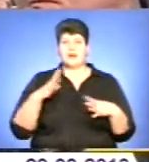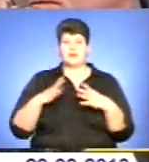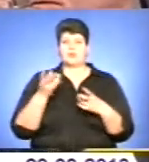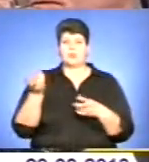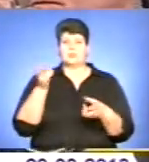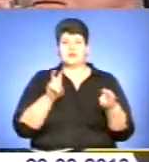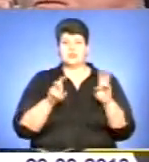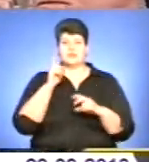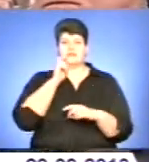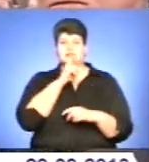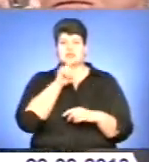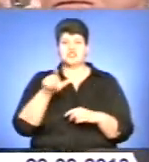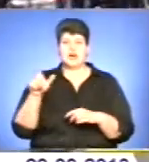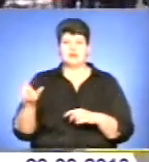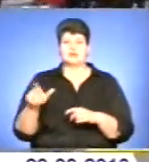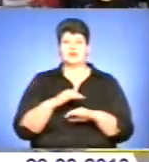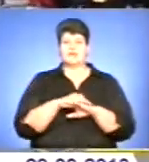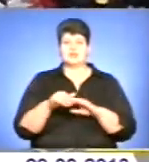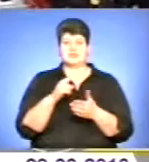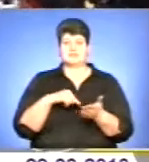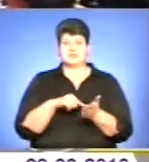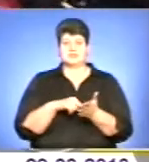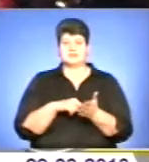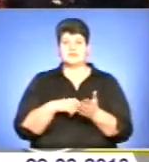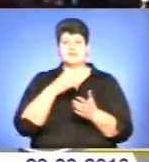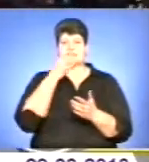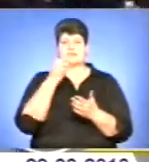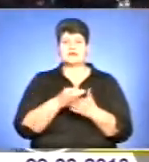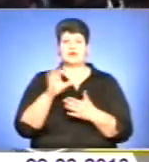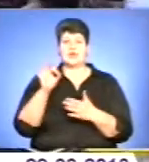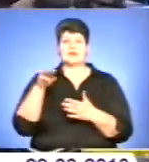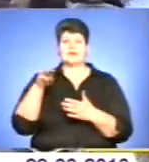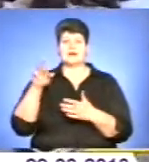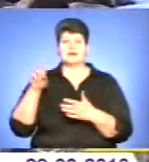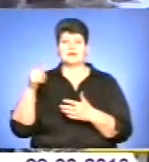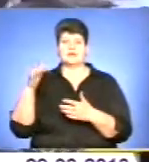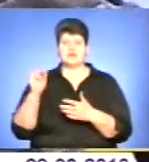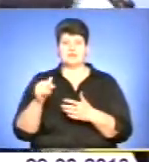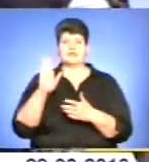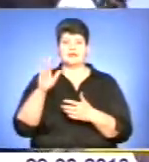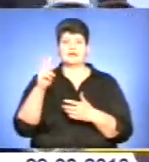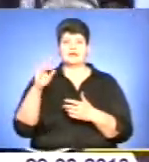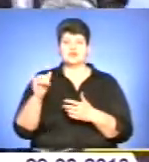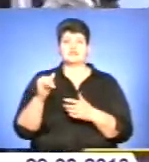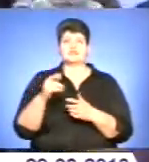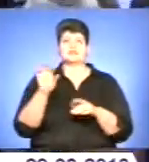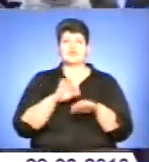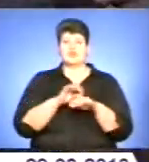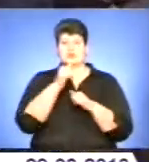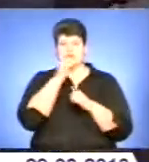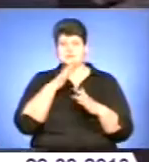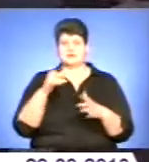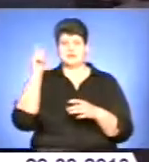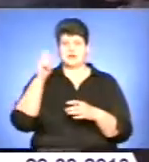прийшли на вулиці свого міста. Як повідомив Олег Тягнебок, лідер партії «Удар» Віталій Кличко, через хворобу не зміг прибути в Тернопіль.